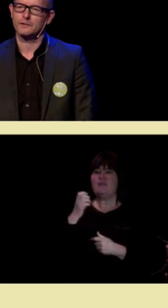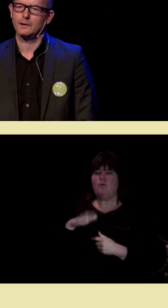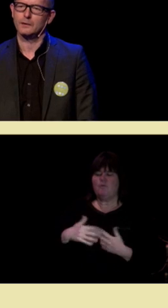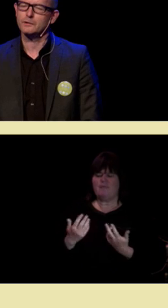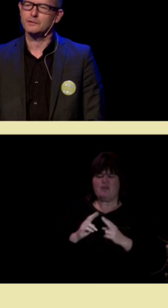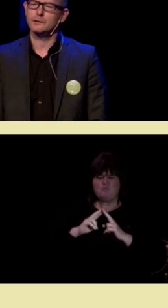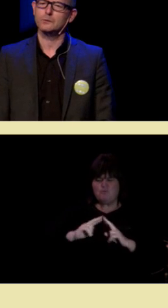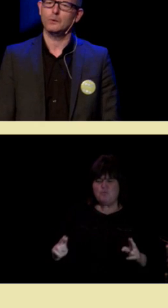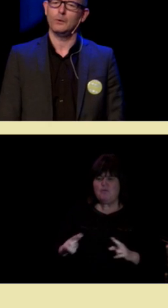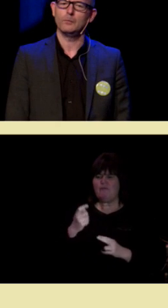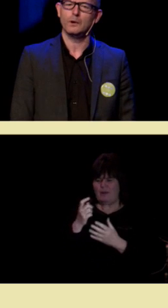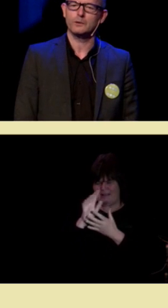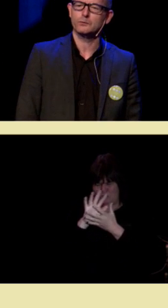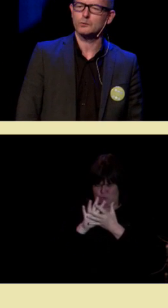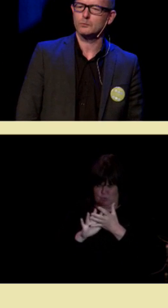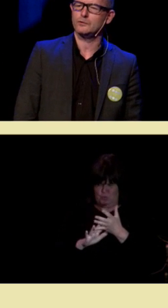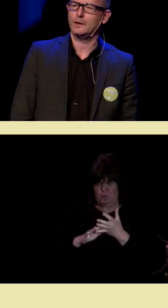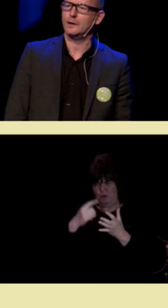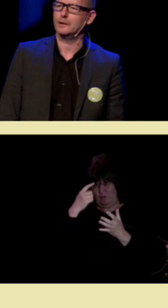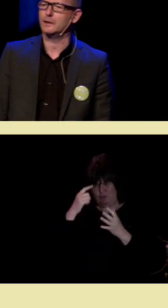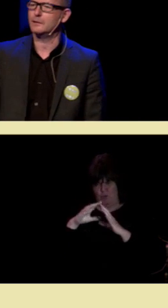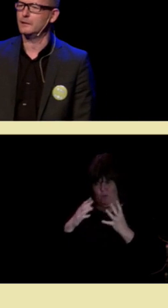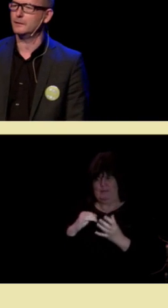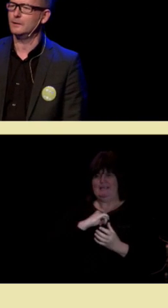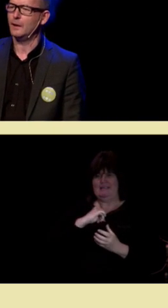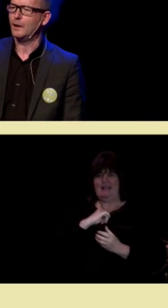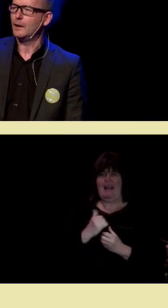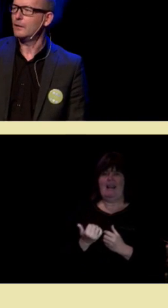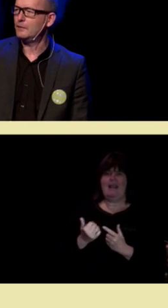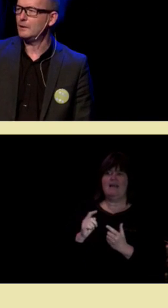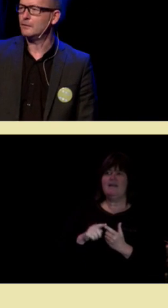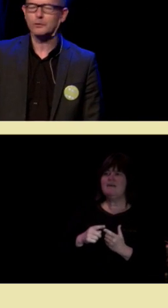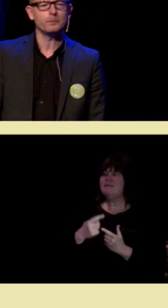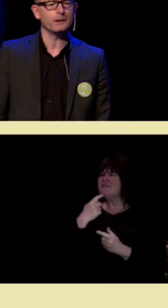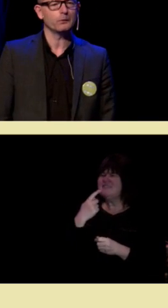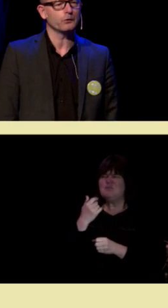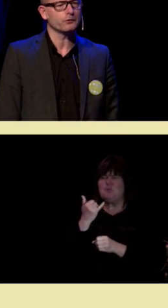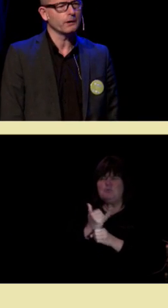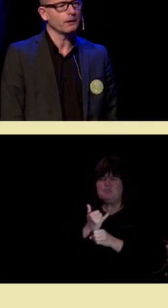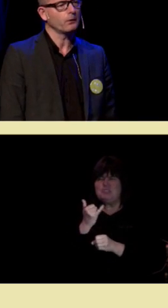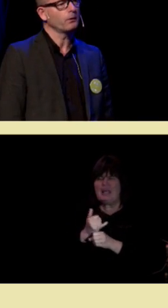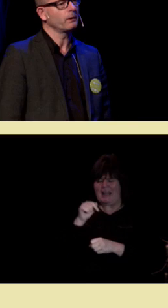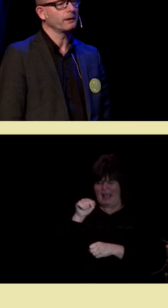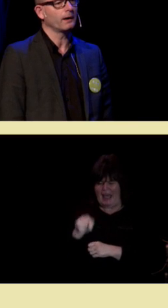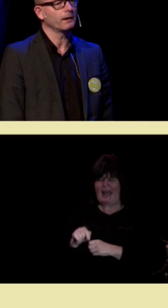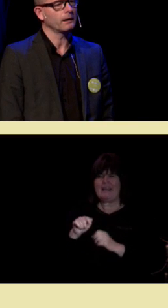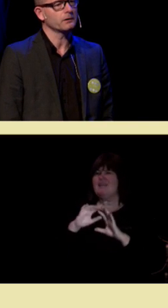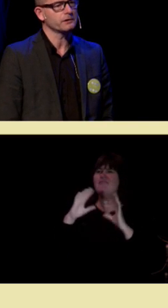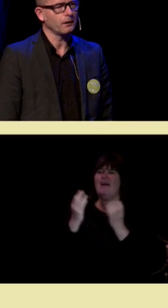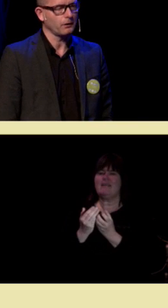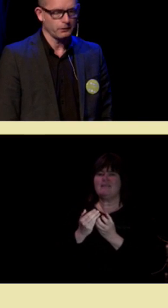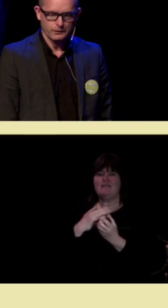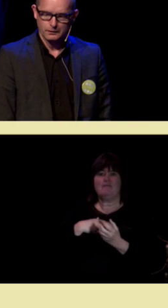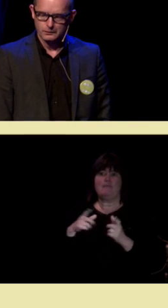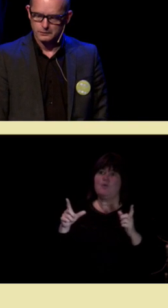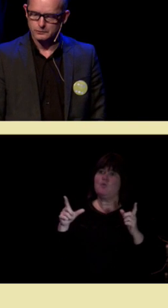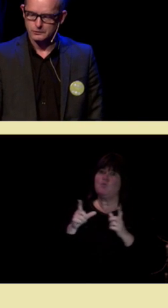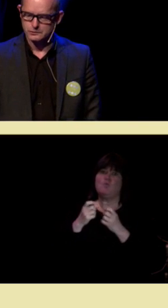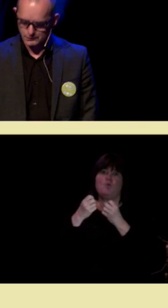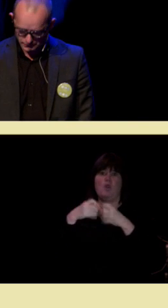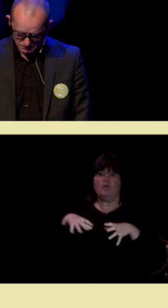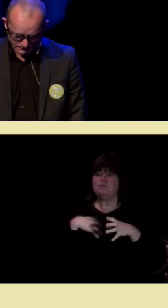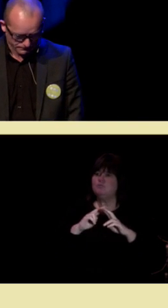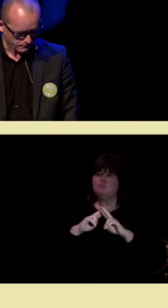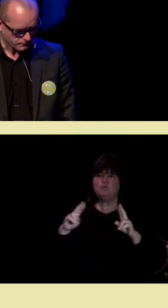forstå seg selv. Og det sier noe om at noen mysterier her i verden vil forbi uløselige, og hjernen er kanskje det aller, aller